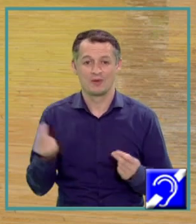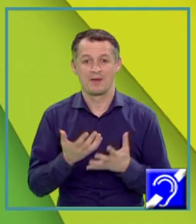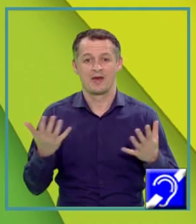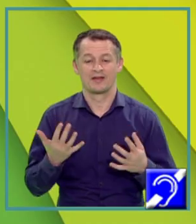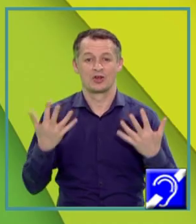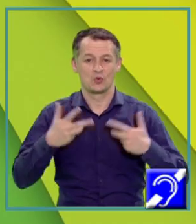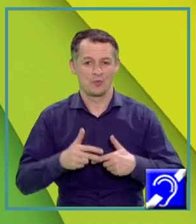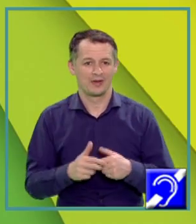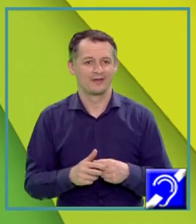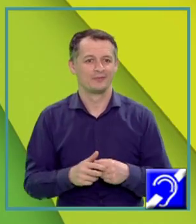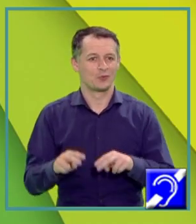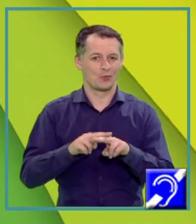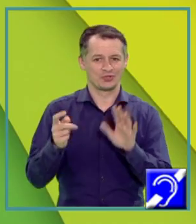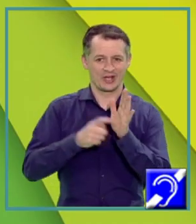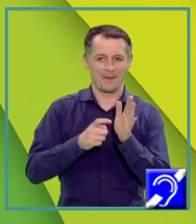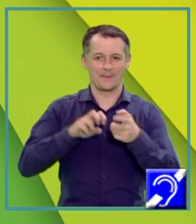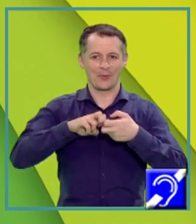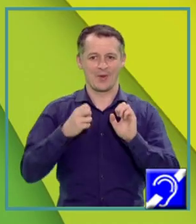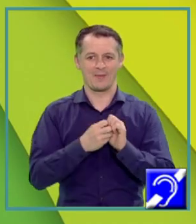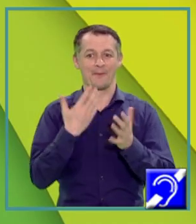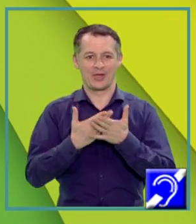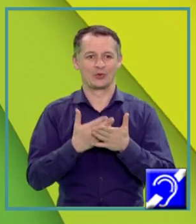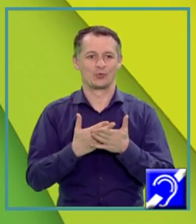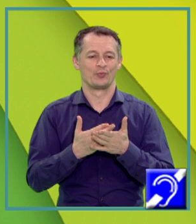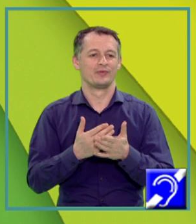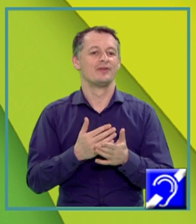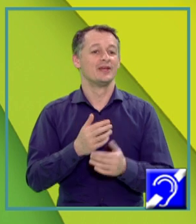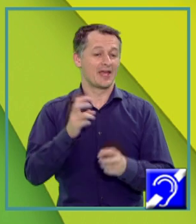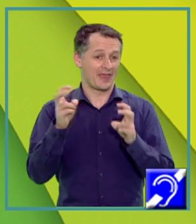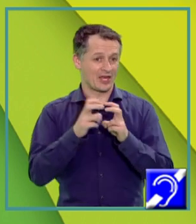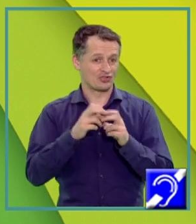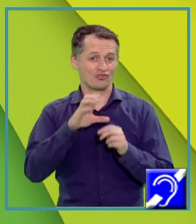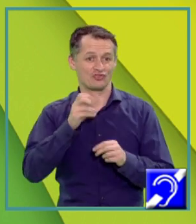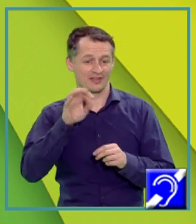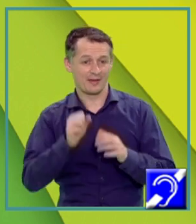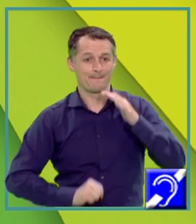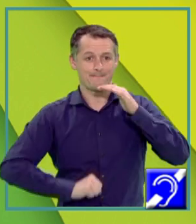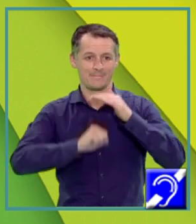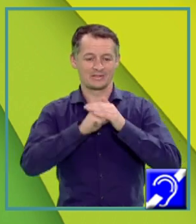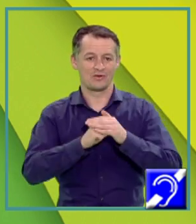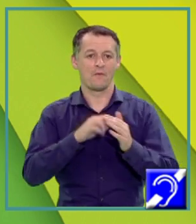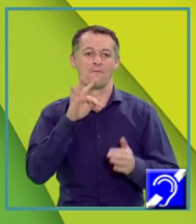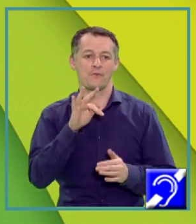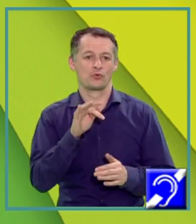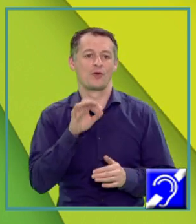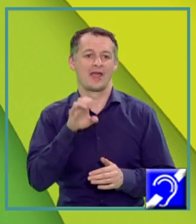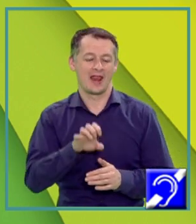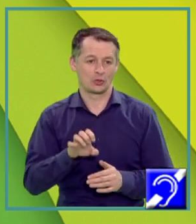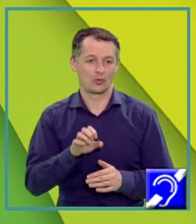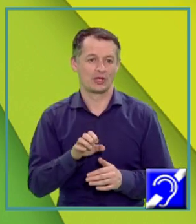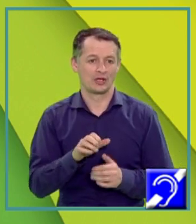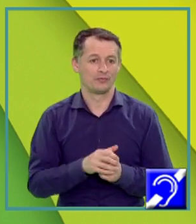valoare, așa cum cere problema, pentru energia cinetică maximă a fotoelectronilor emis Cum